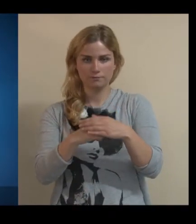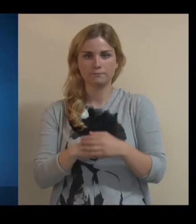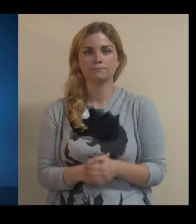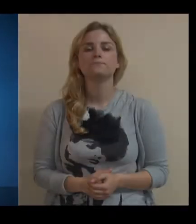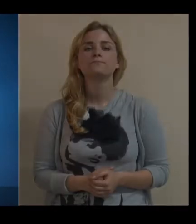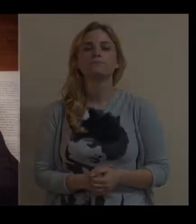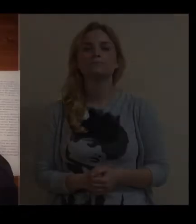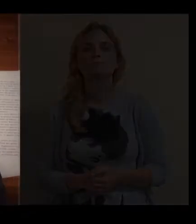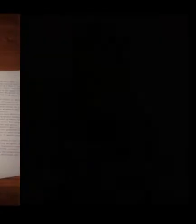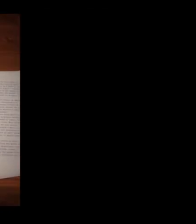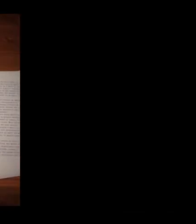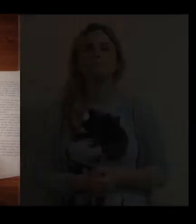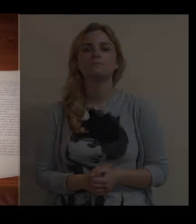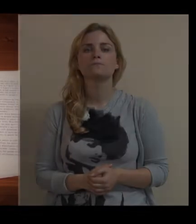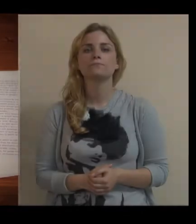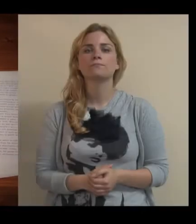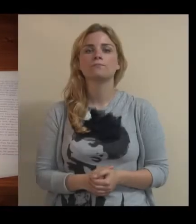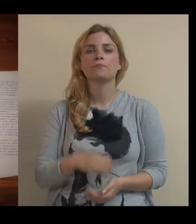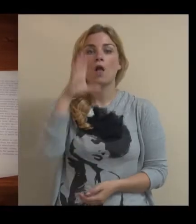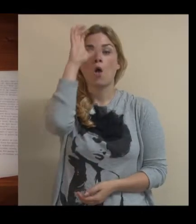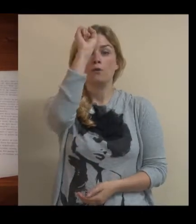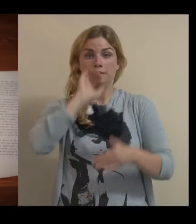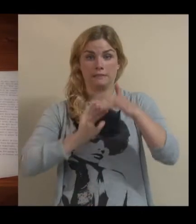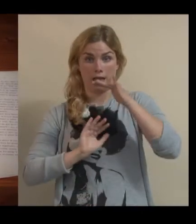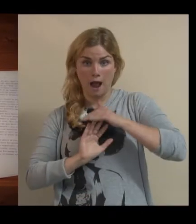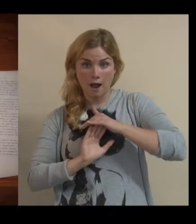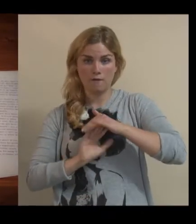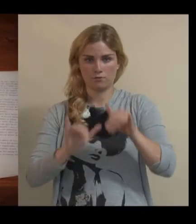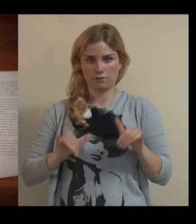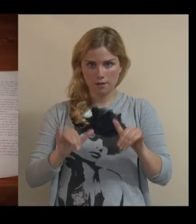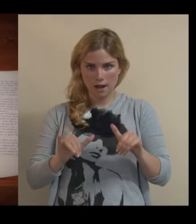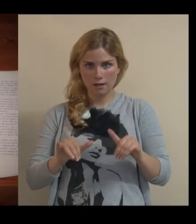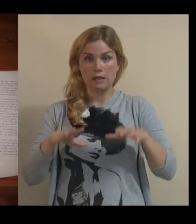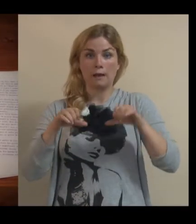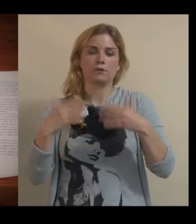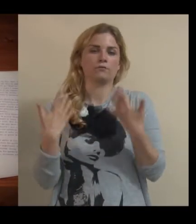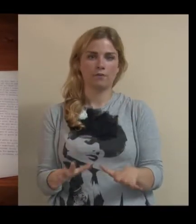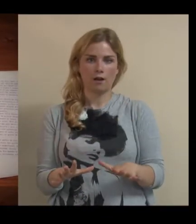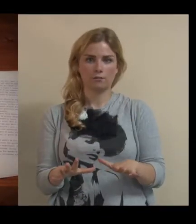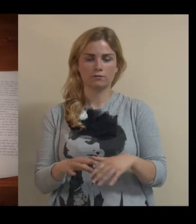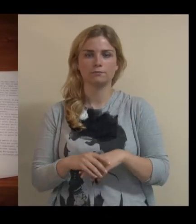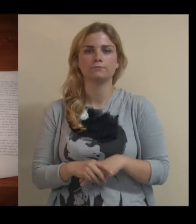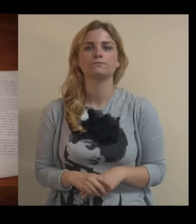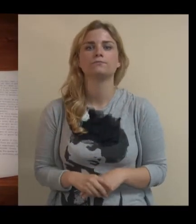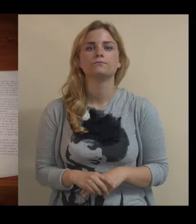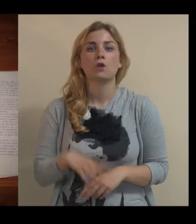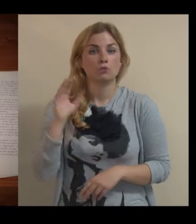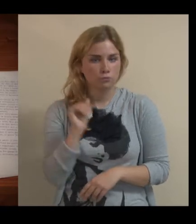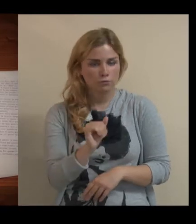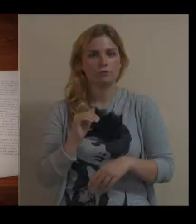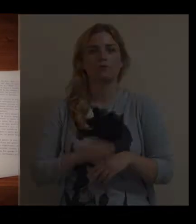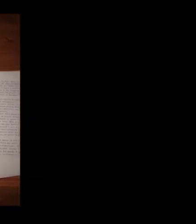sostenibilità. All'Università Ca' Foscari di Venezia abbiamo deciso di impegnarci ogni